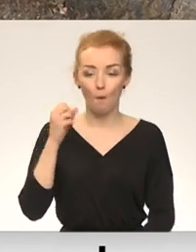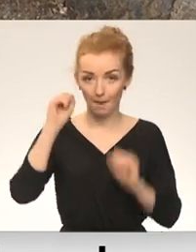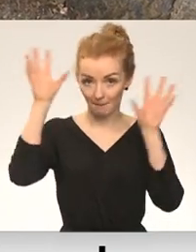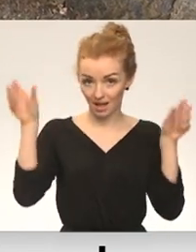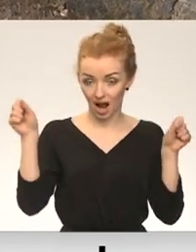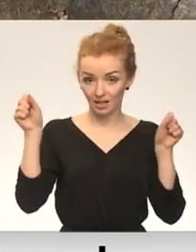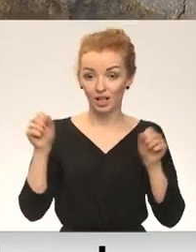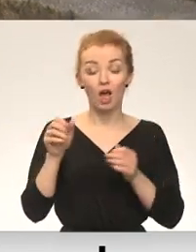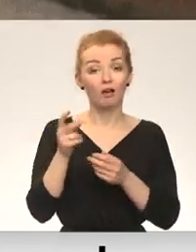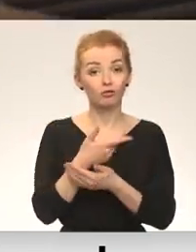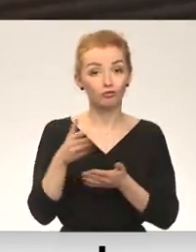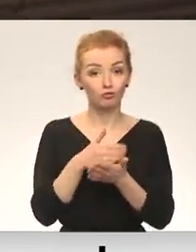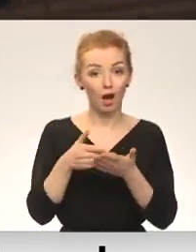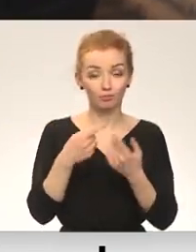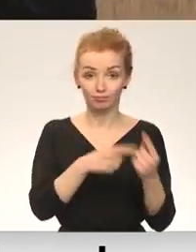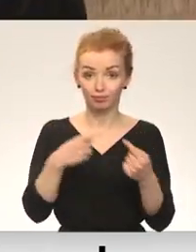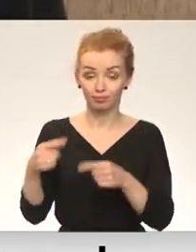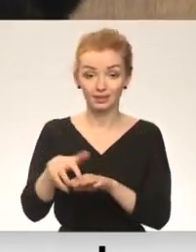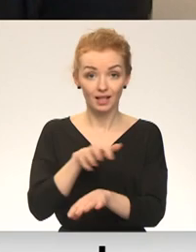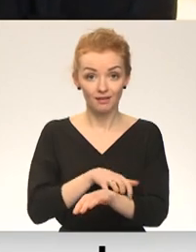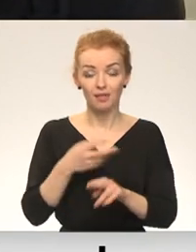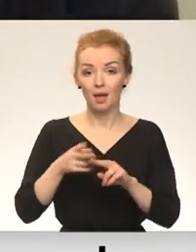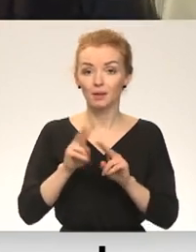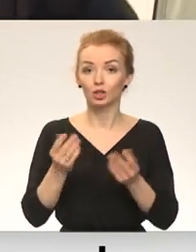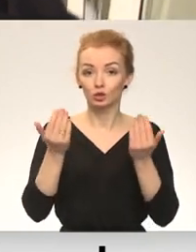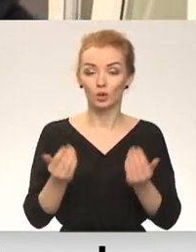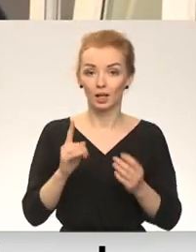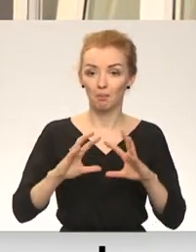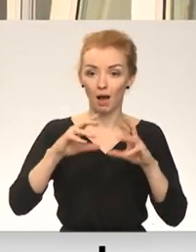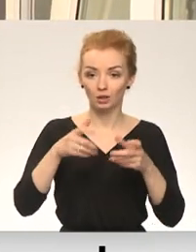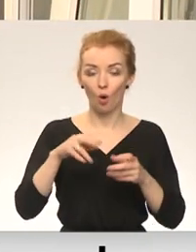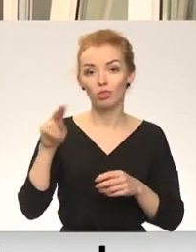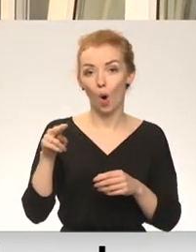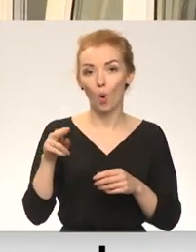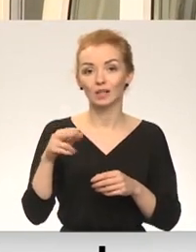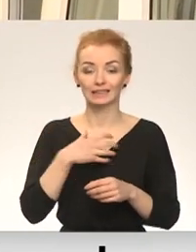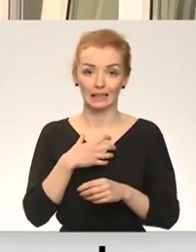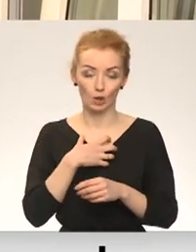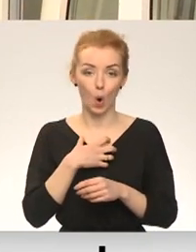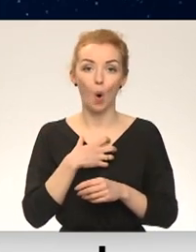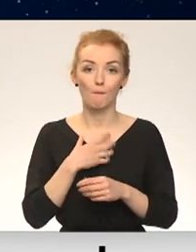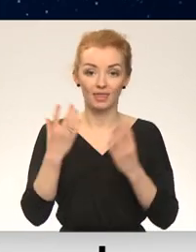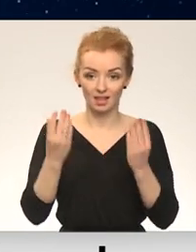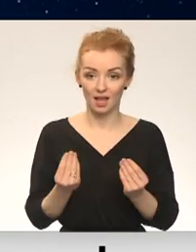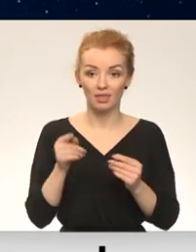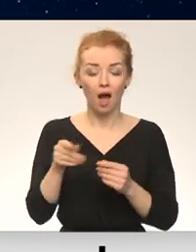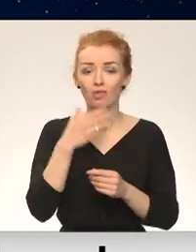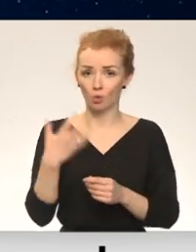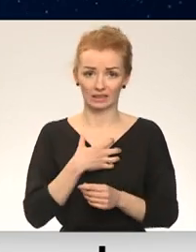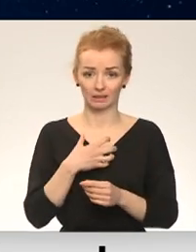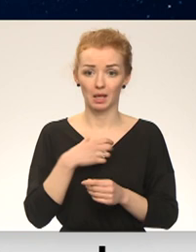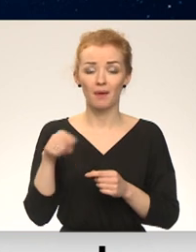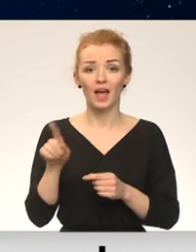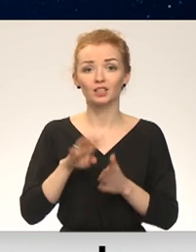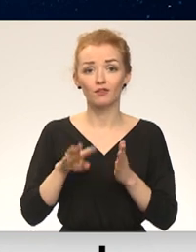Dažādas krāsas zeķes viņa uzvilkusi, atzīmējot pasaules Dauna sindroma dienu. Dauna sindroms nav slimība, tas ir